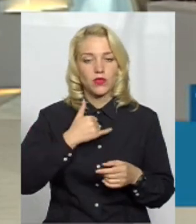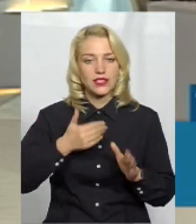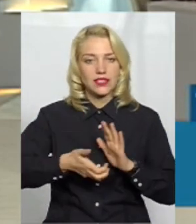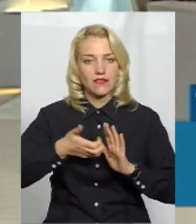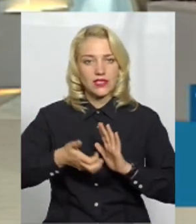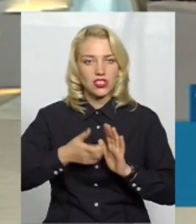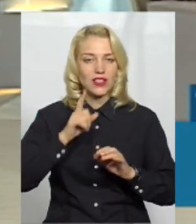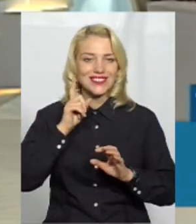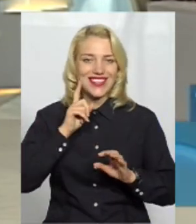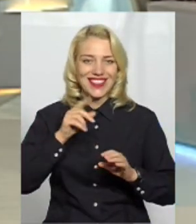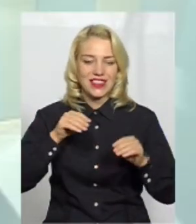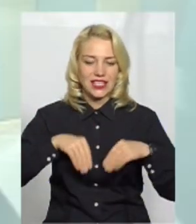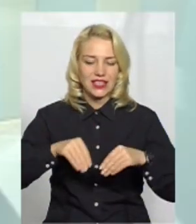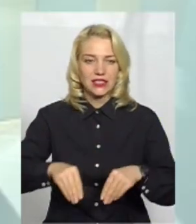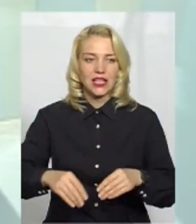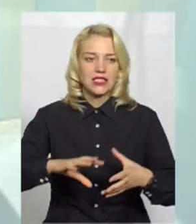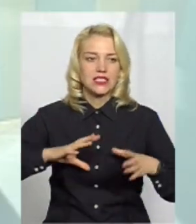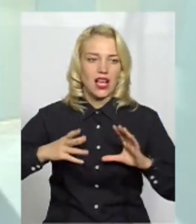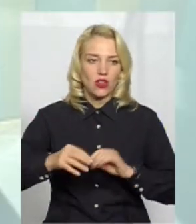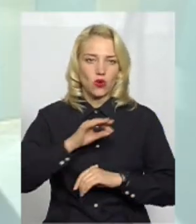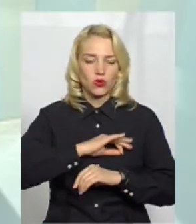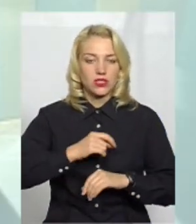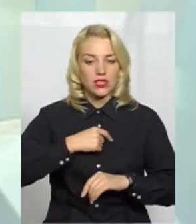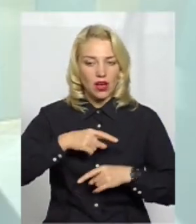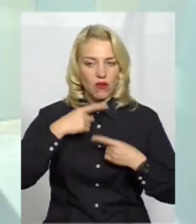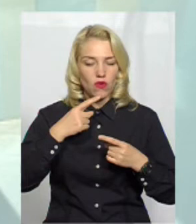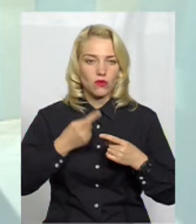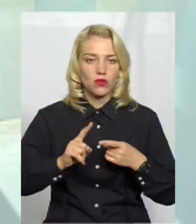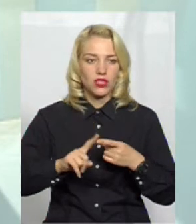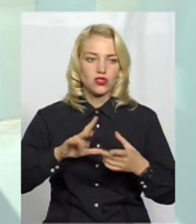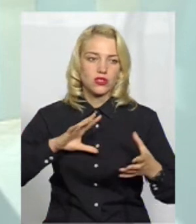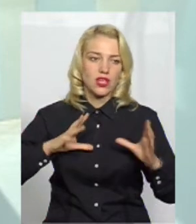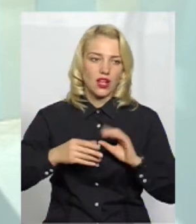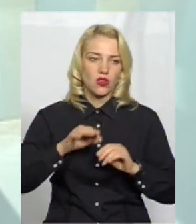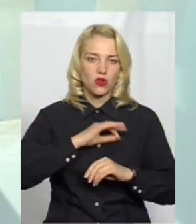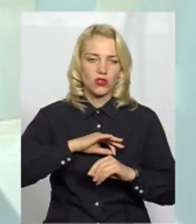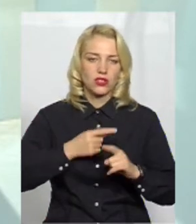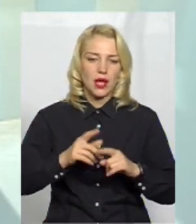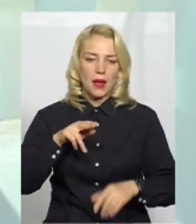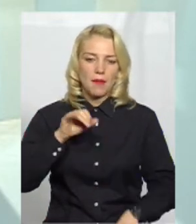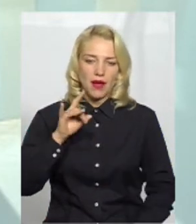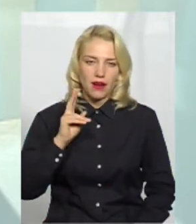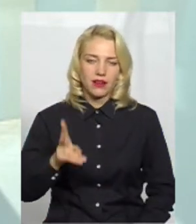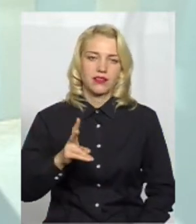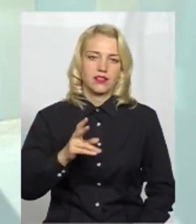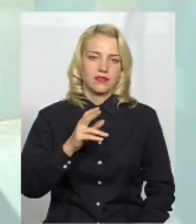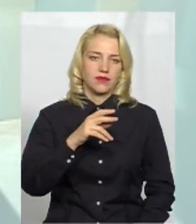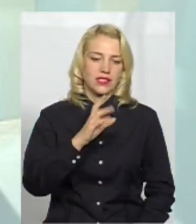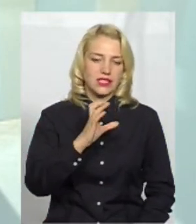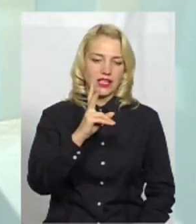не вистачає зелених насаджень, загального користування. Я наголошую про те, що загальне користування – це парки, сквери, бульвари.